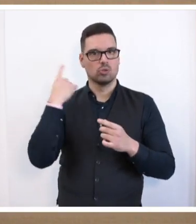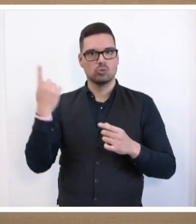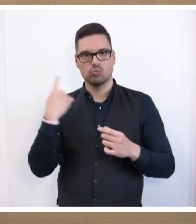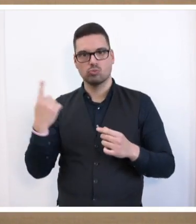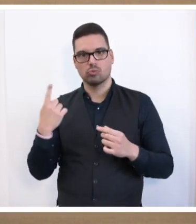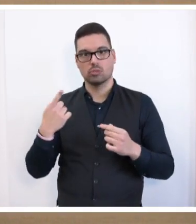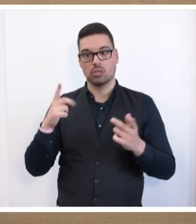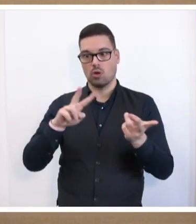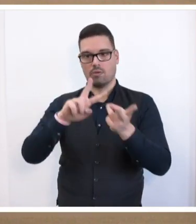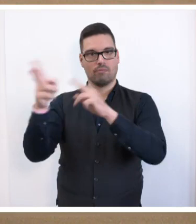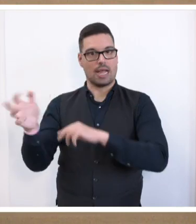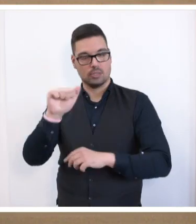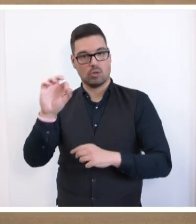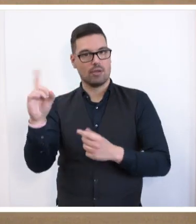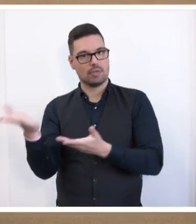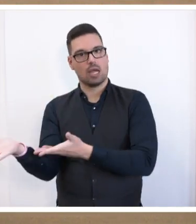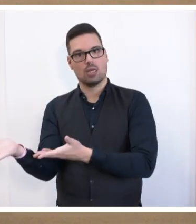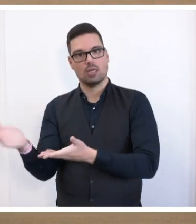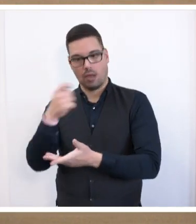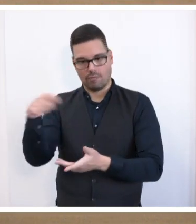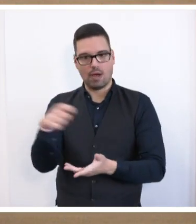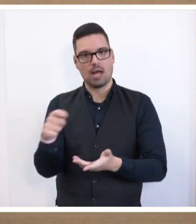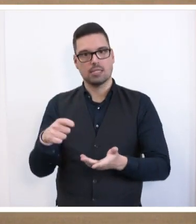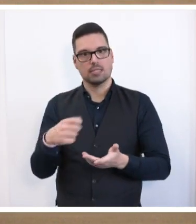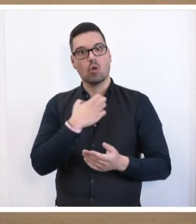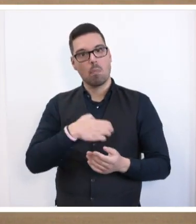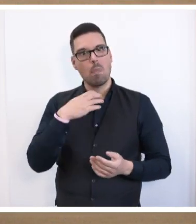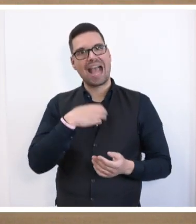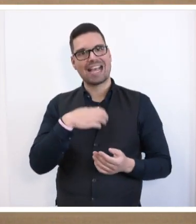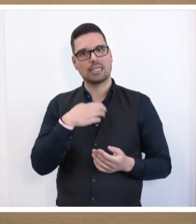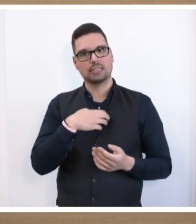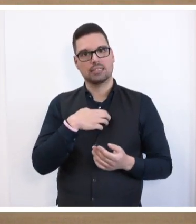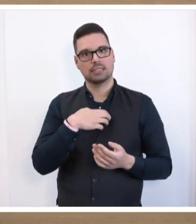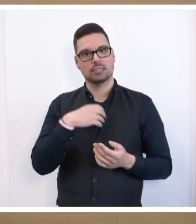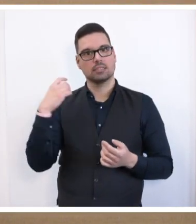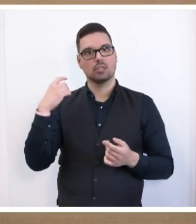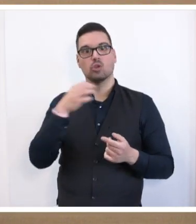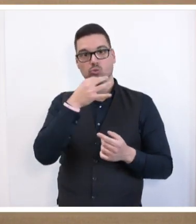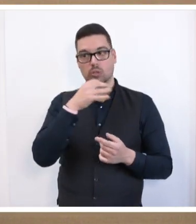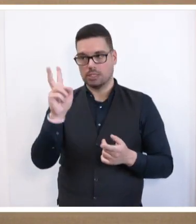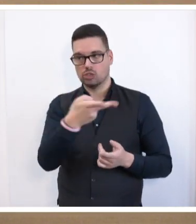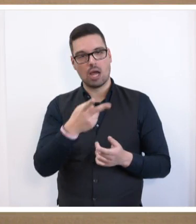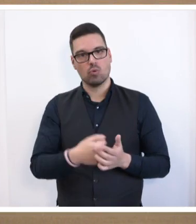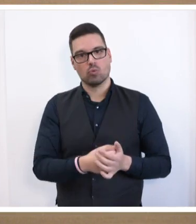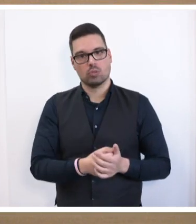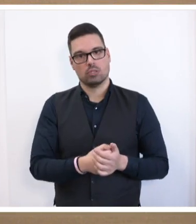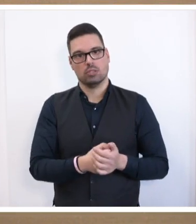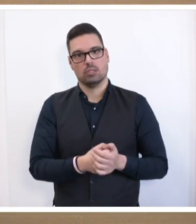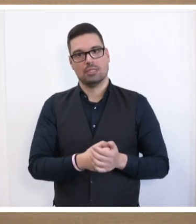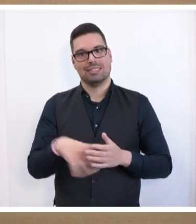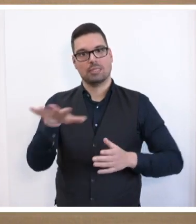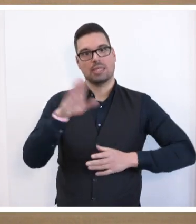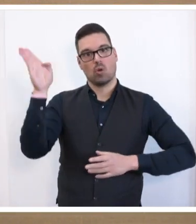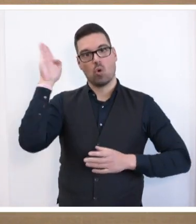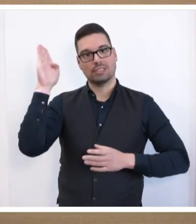AfD zu wechseln. Selbst bei der Jugendwahl in Bayern unter den noch nicht wahlberechtigten Jugendlichen tut sich was. In Gebieten im